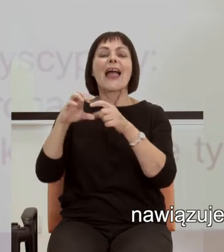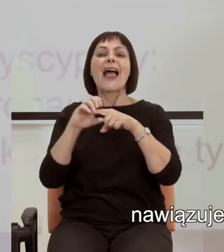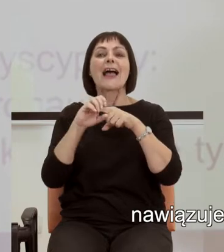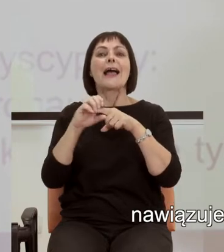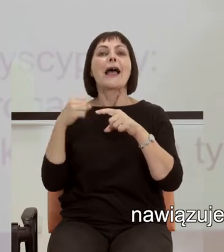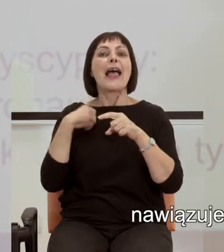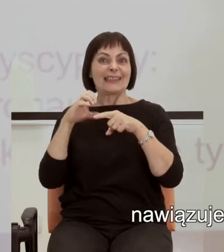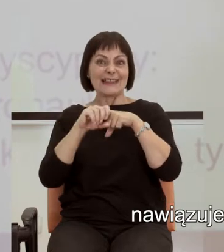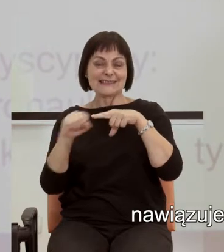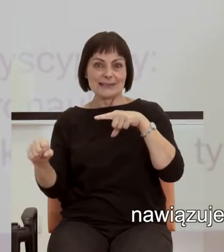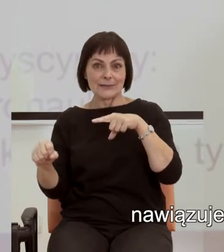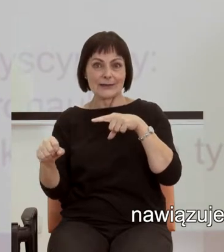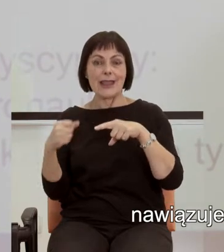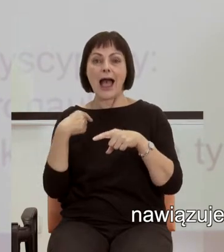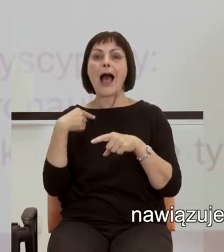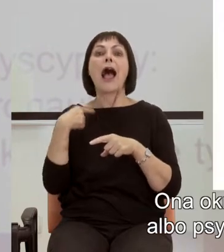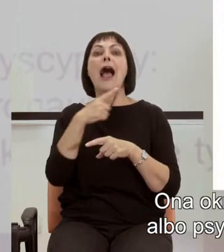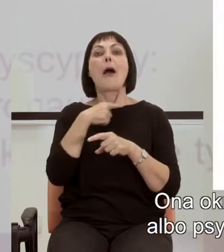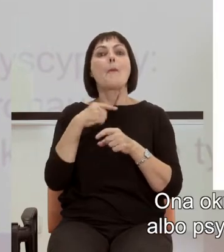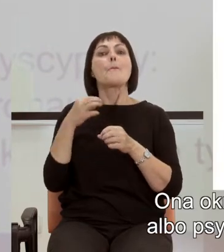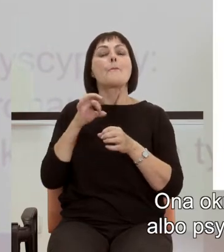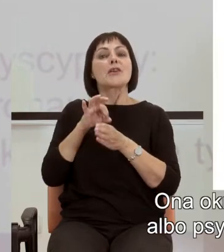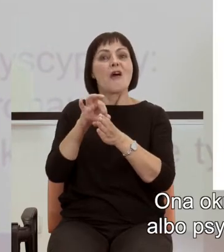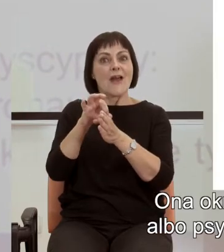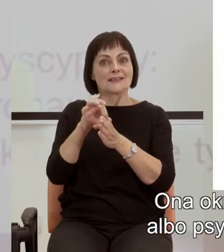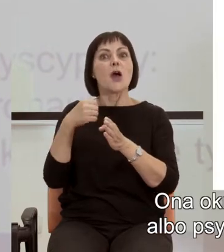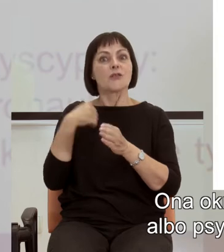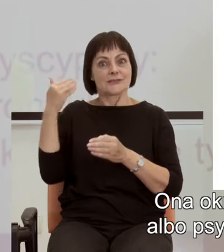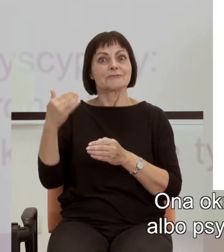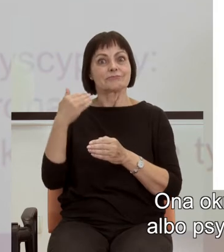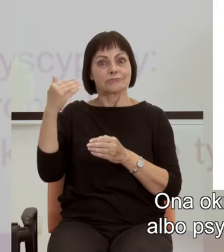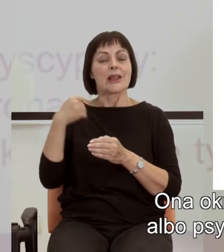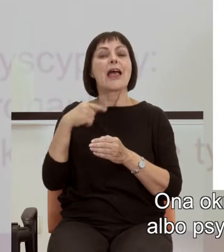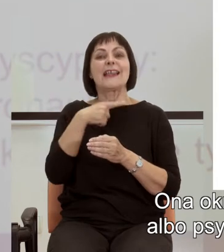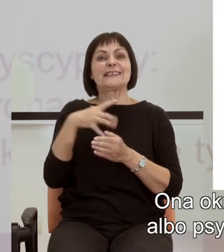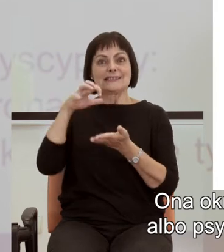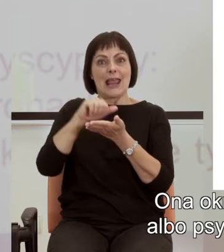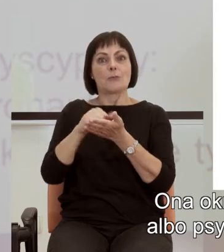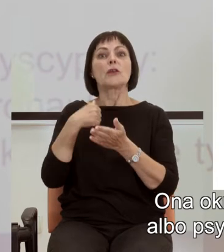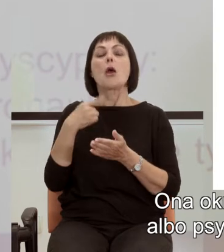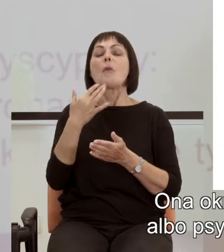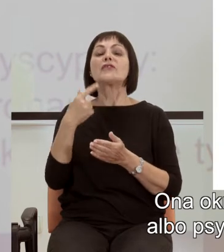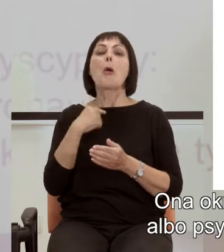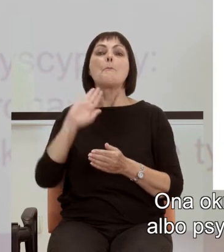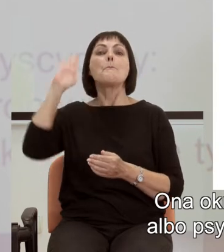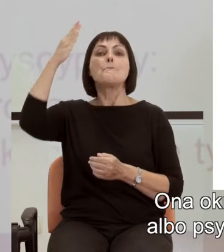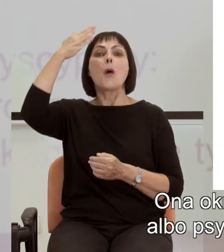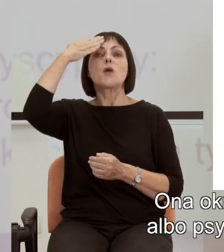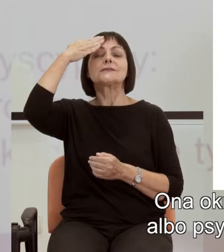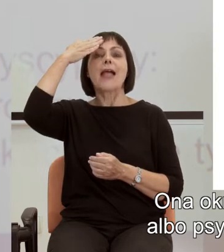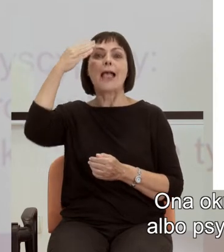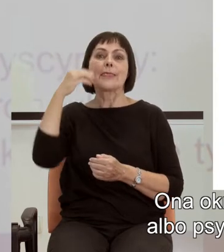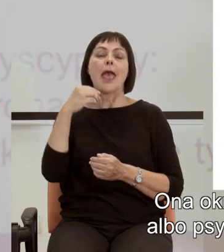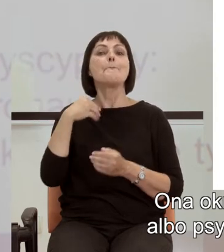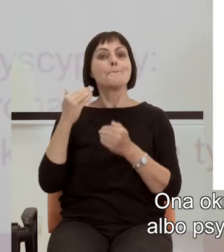którą ja się zawodowo zajmuję. Ona określana jest jako poznanie matematyczne, albo psychologia, bądź kognitywistyka